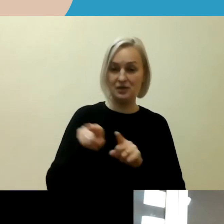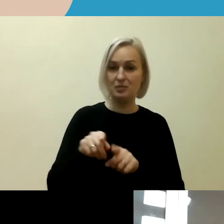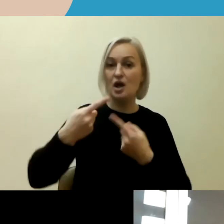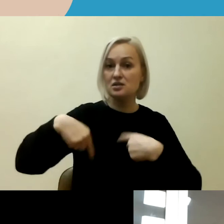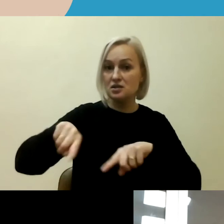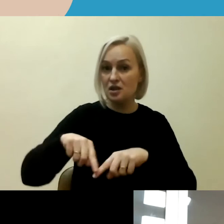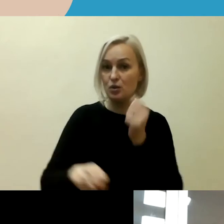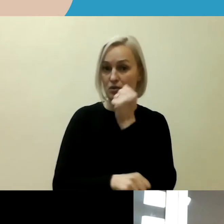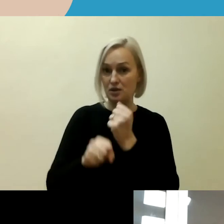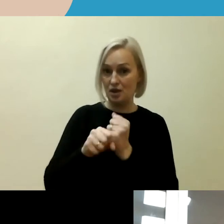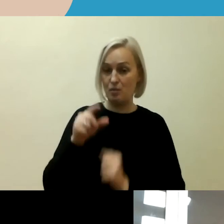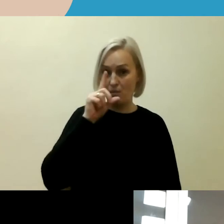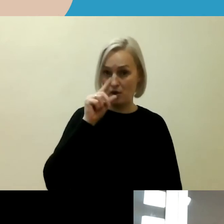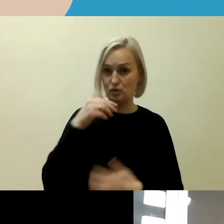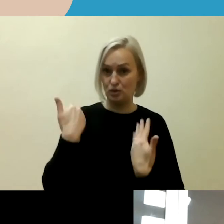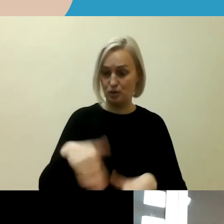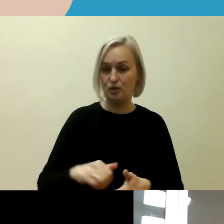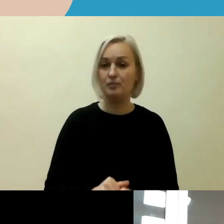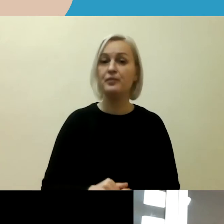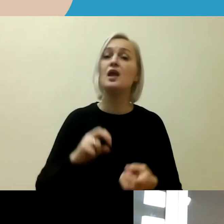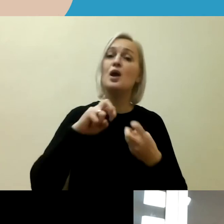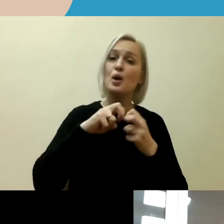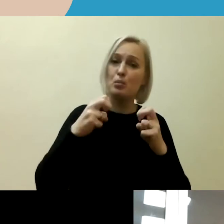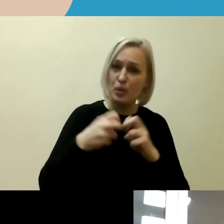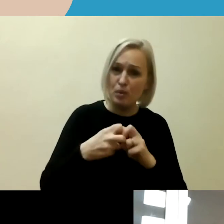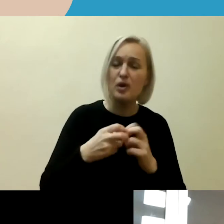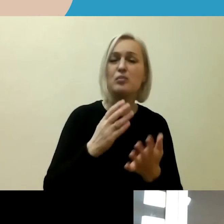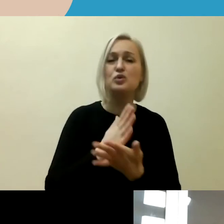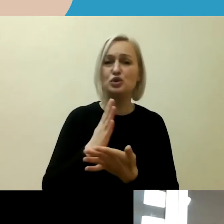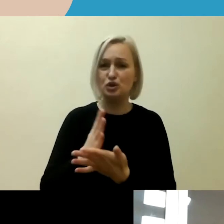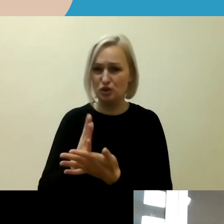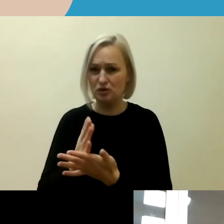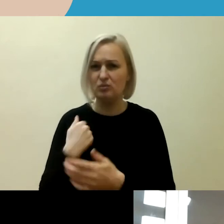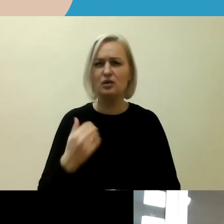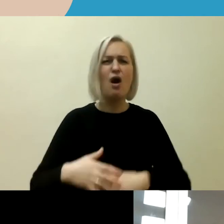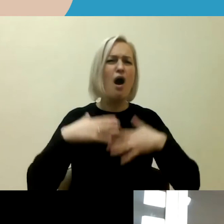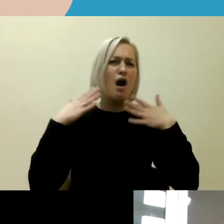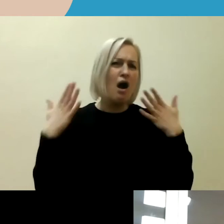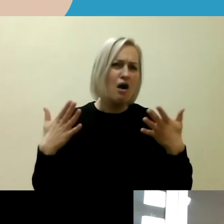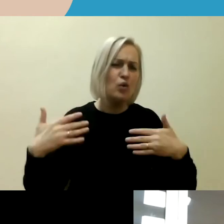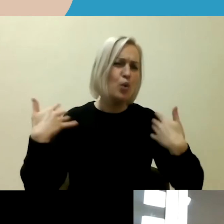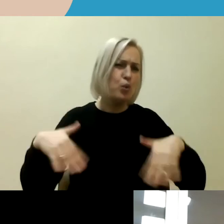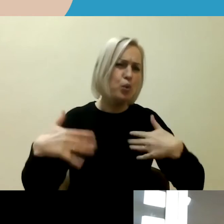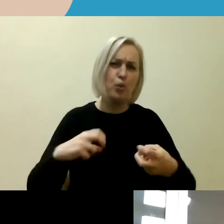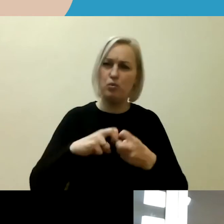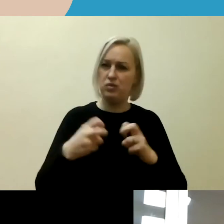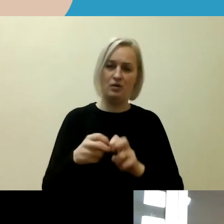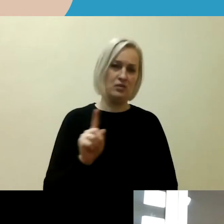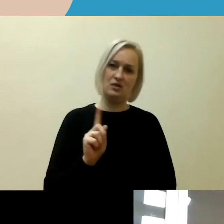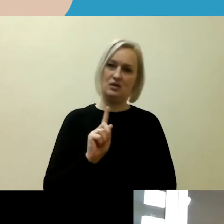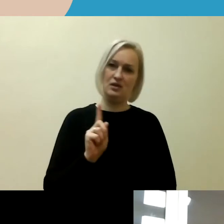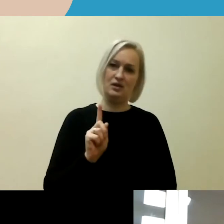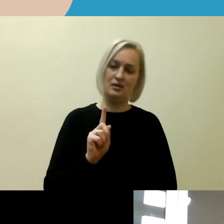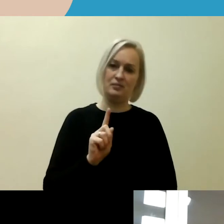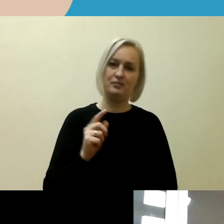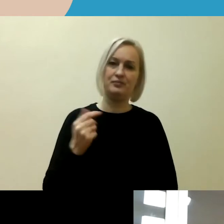tikrųjų, galbūt, yra problemų, kaip ir visur. Bet kad jau labai didelės jūs būtų, kas liečia, aš gal kalbėsiu daugiau